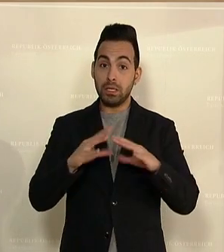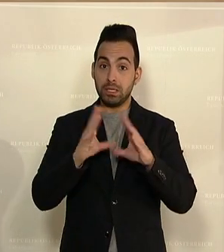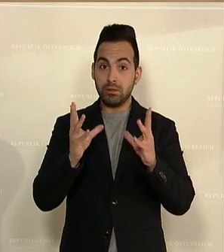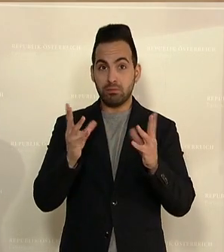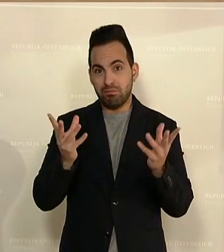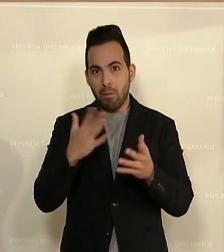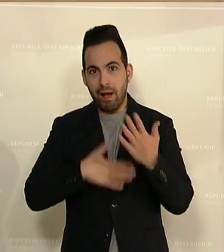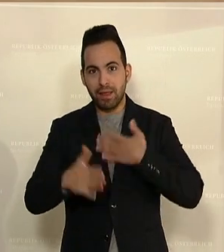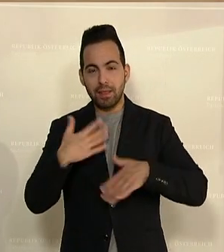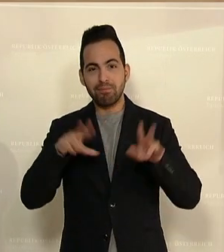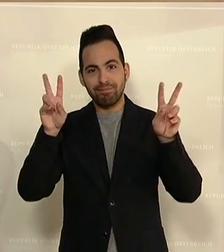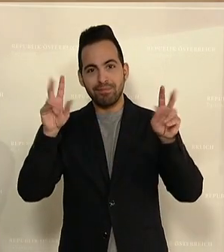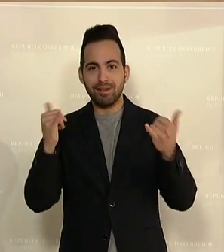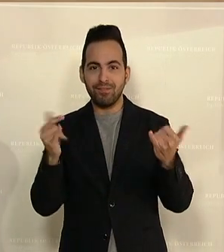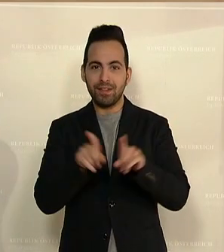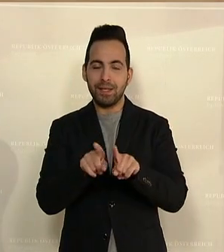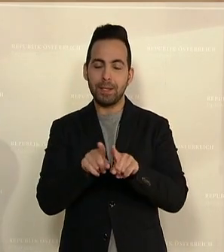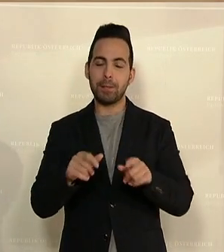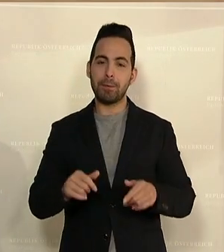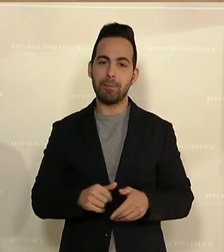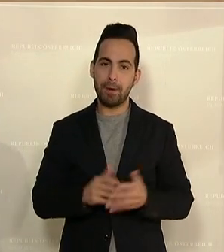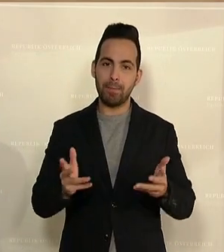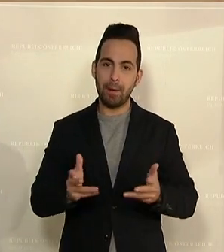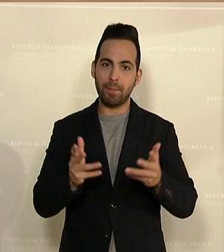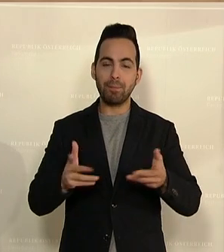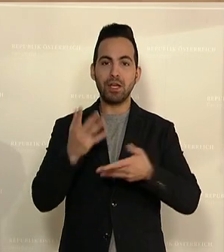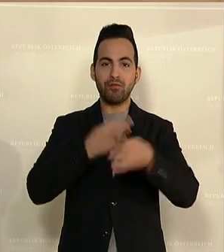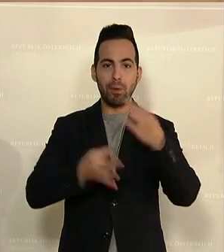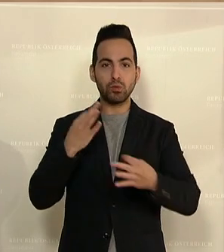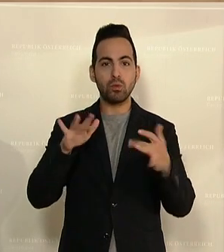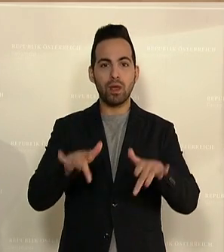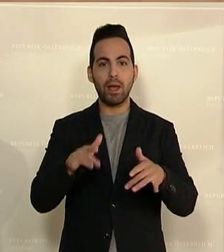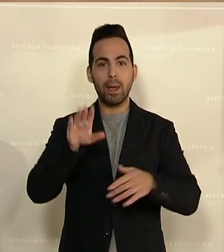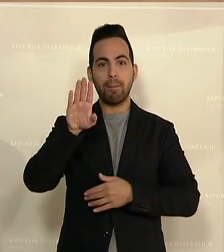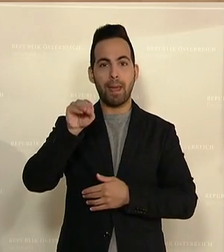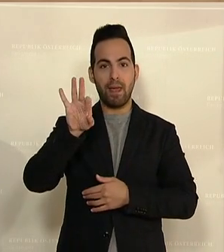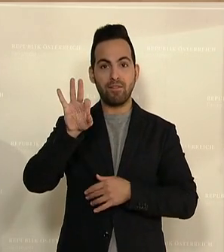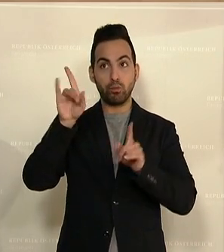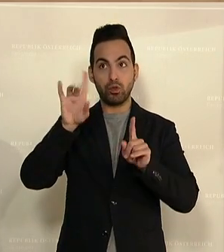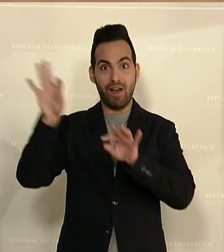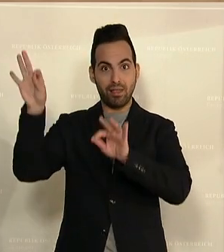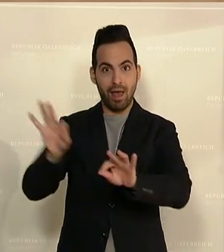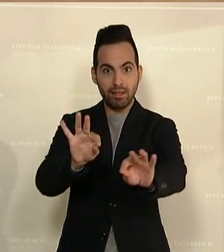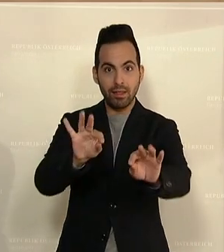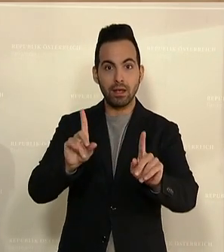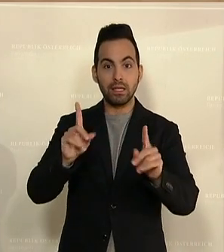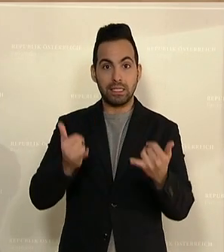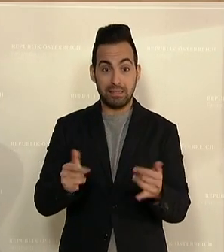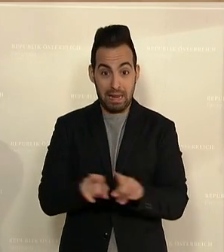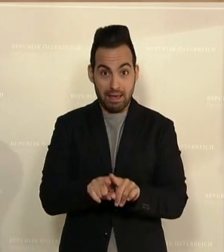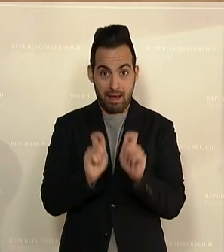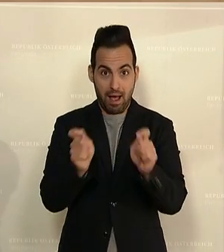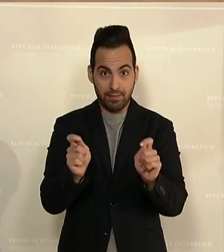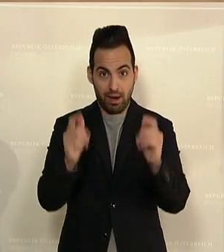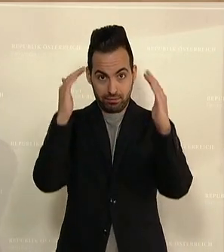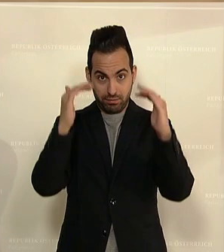es ja auch angenehm ist, wenn man jetzt auch die Informationen an das BMF weiterleiten soll, steht im selben Antrag